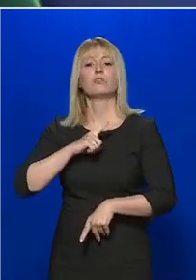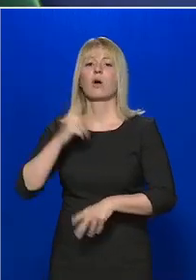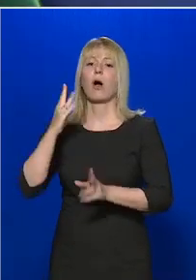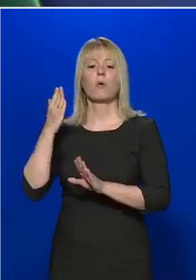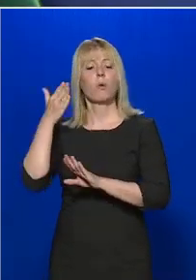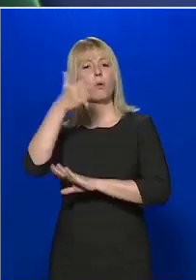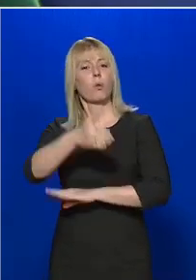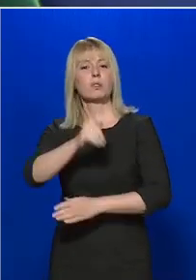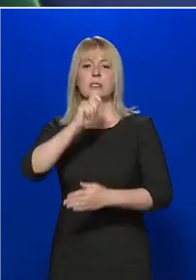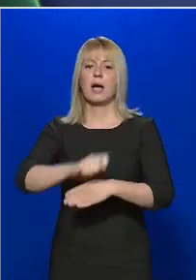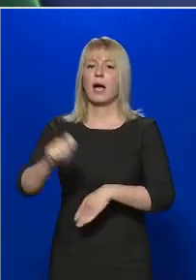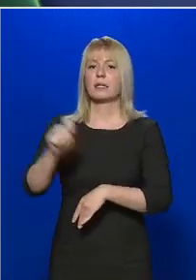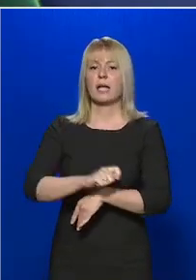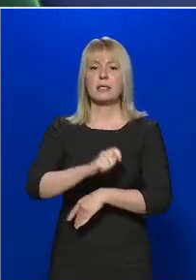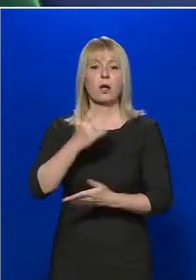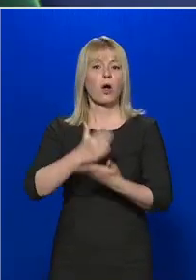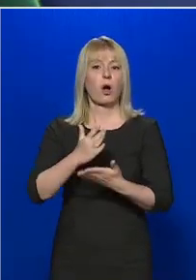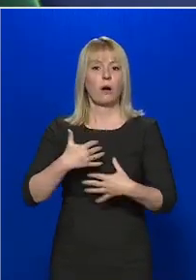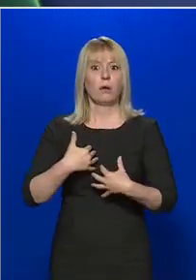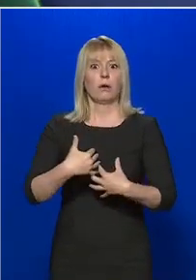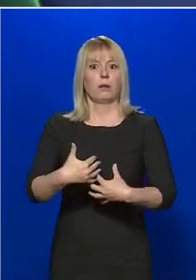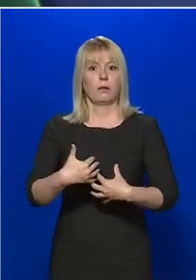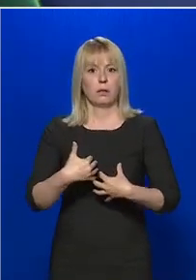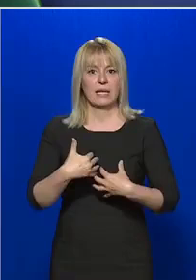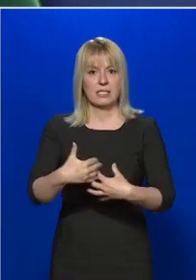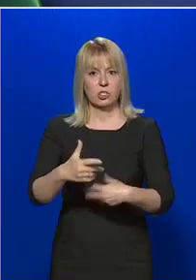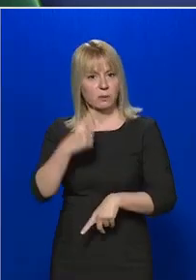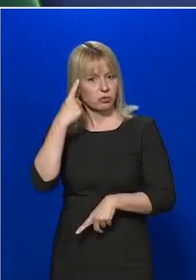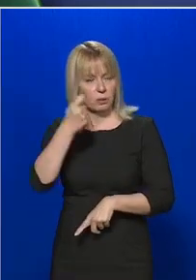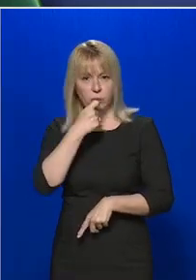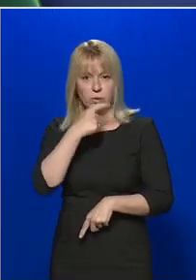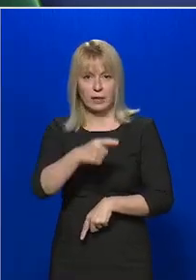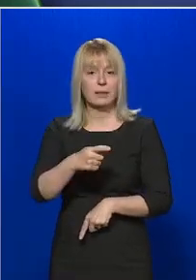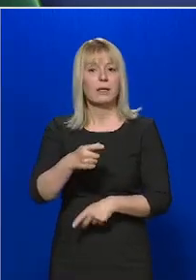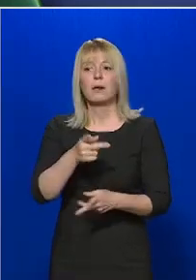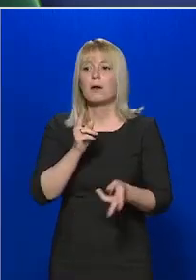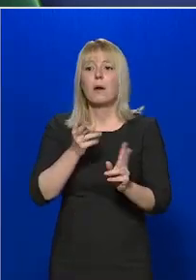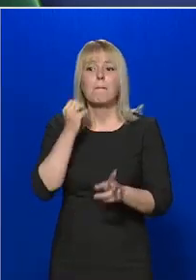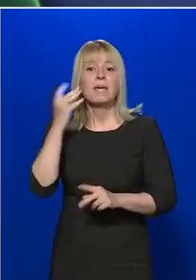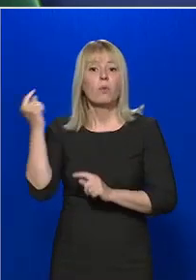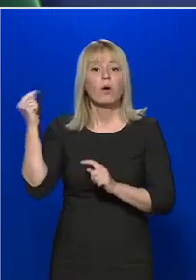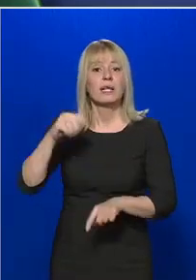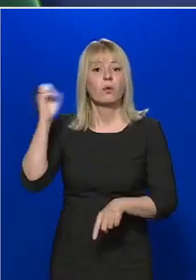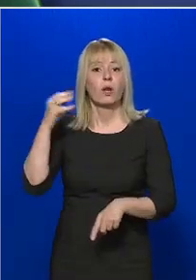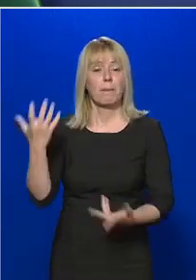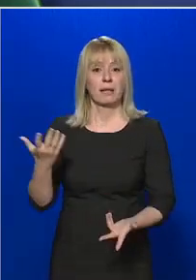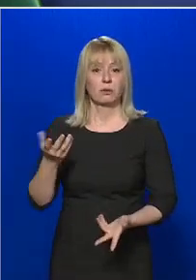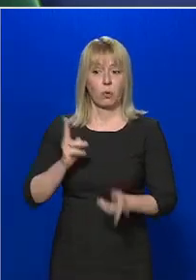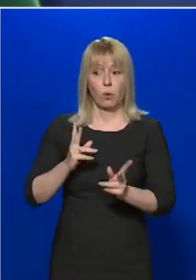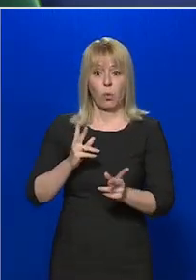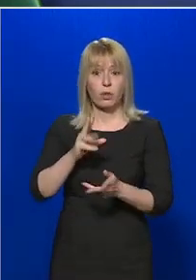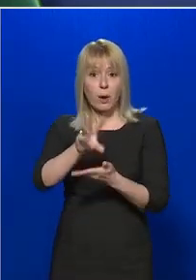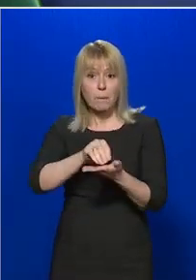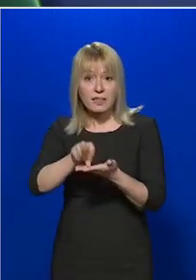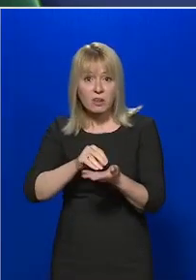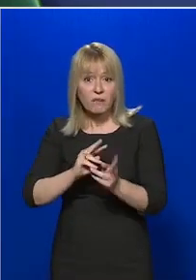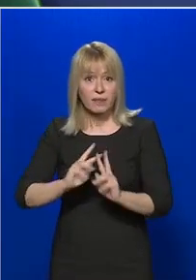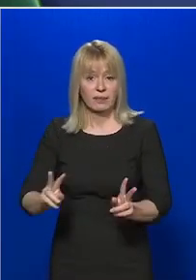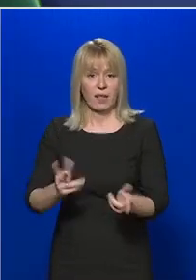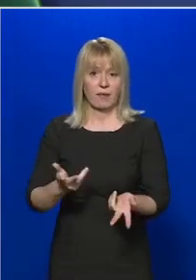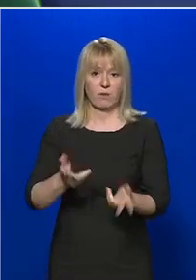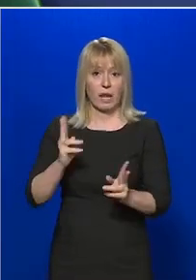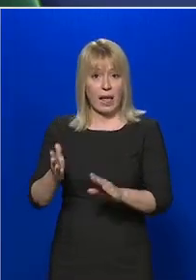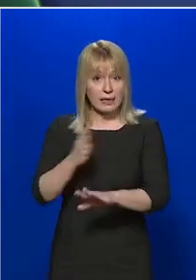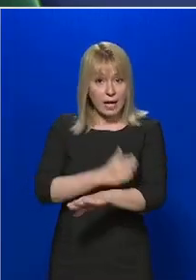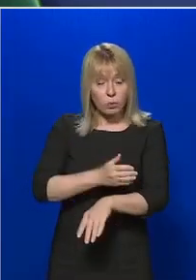elvégezni, ha nem tud már enni és légszomja van. Milyen esetben megy ki a mentő tesztet végezni? Hogyan működik a mintavétel? Lehet-e előtte